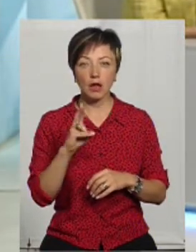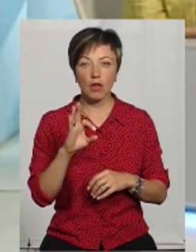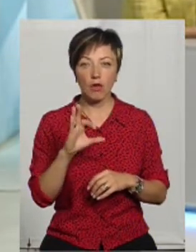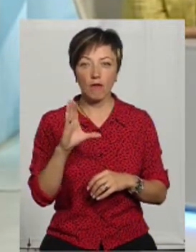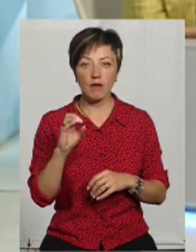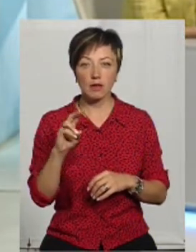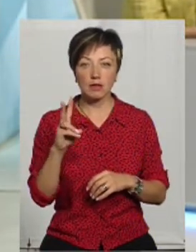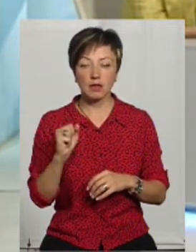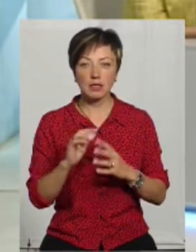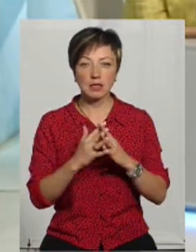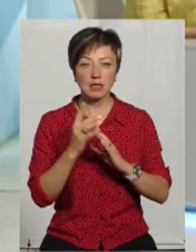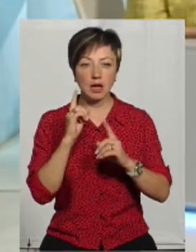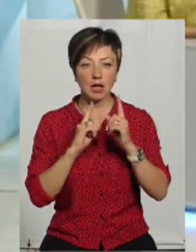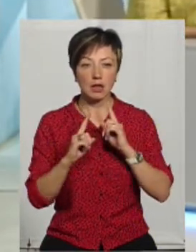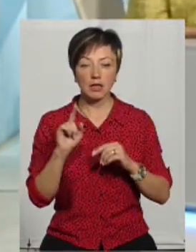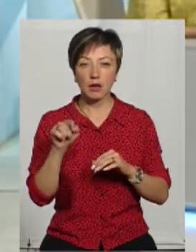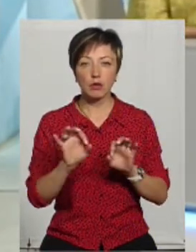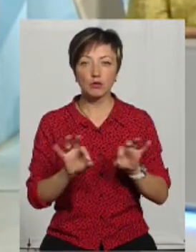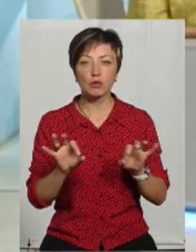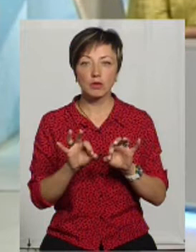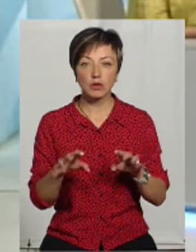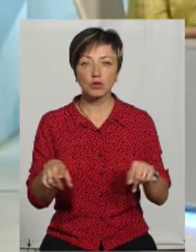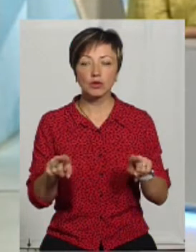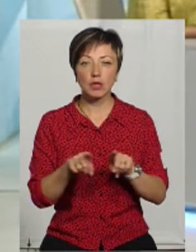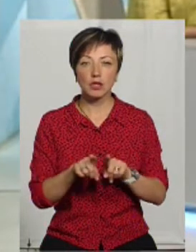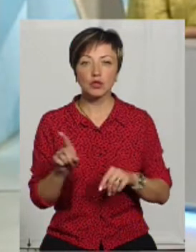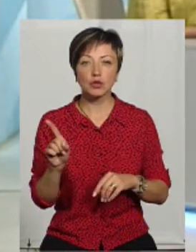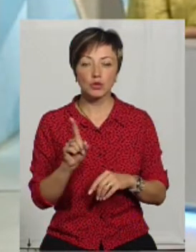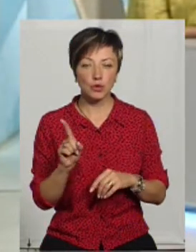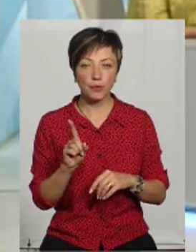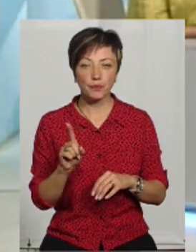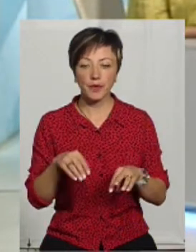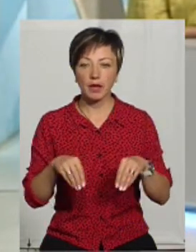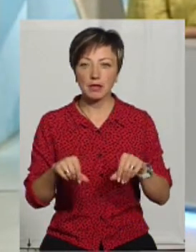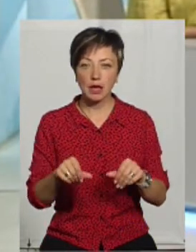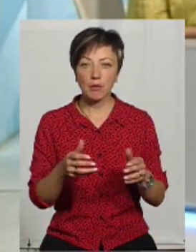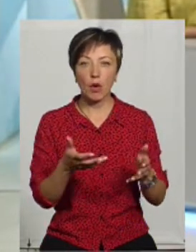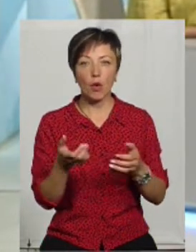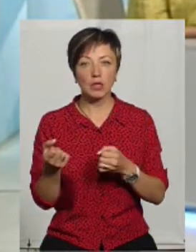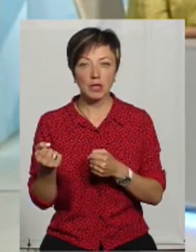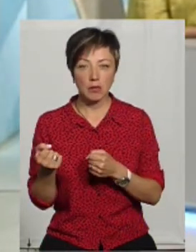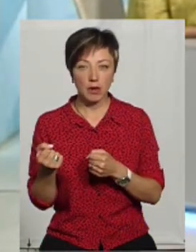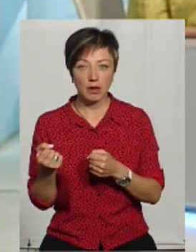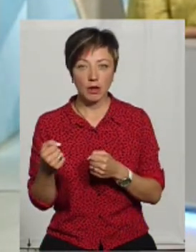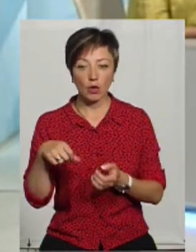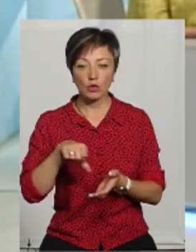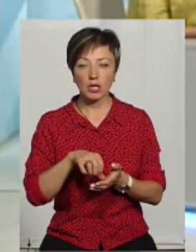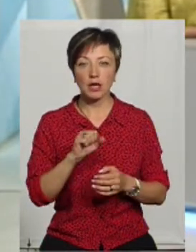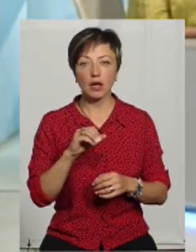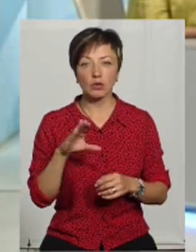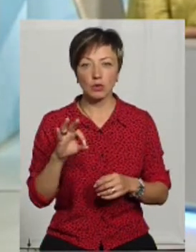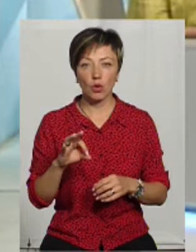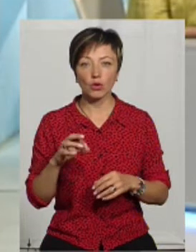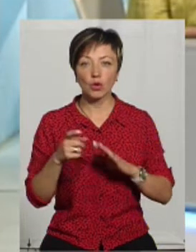сільрада, здається так. І там розповідалося теж, що землі отримали учасники